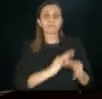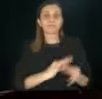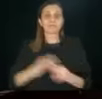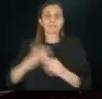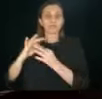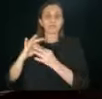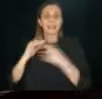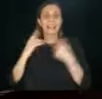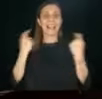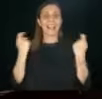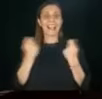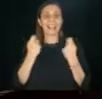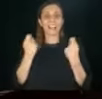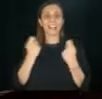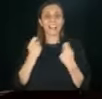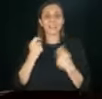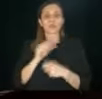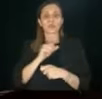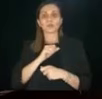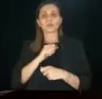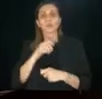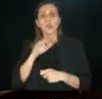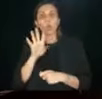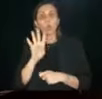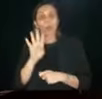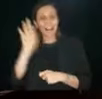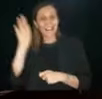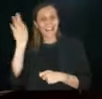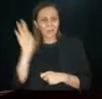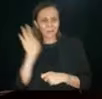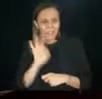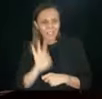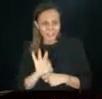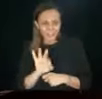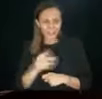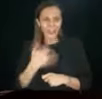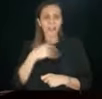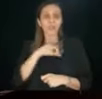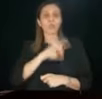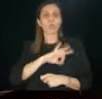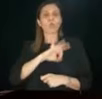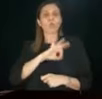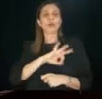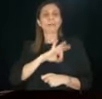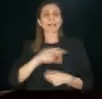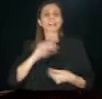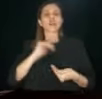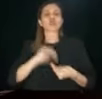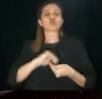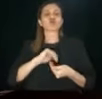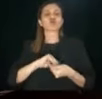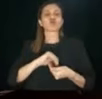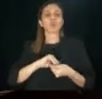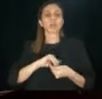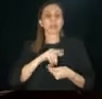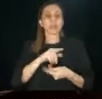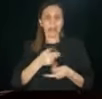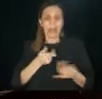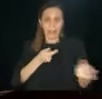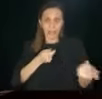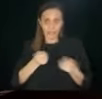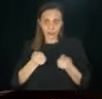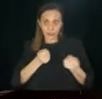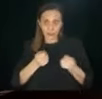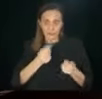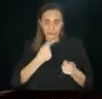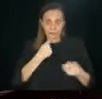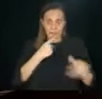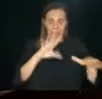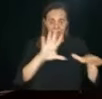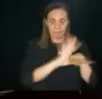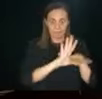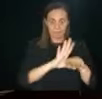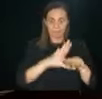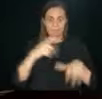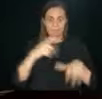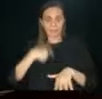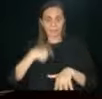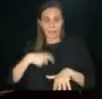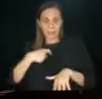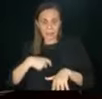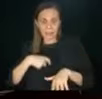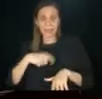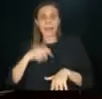legati a eventi, solo il 40% degli incassi della società che gestisce Inter e Milan e SRL,